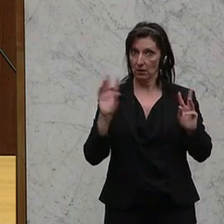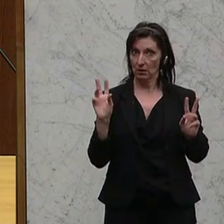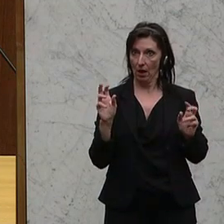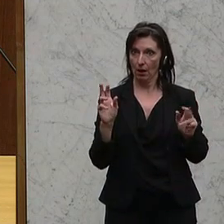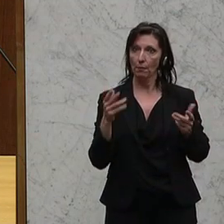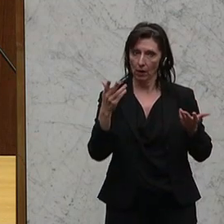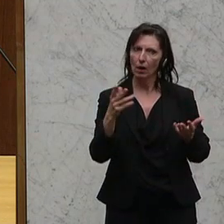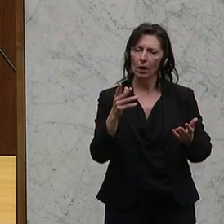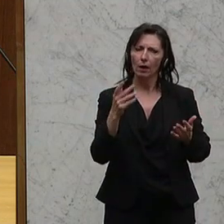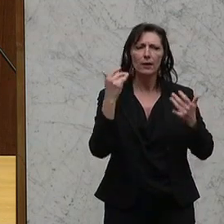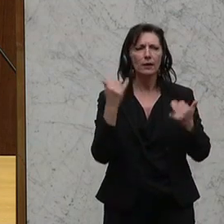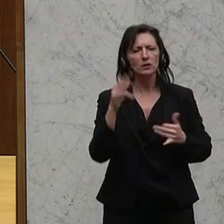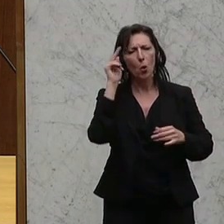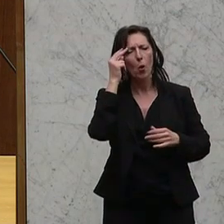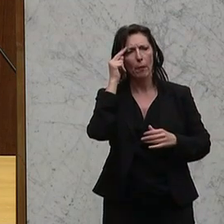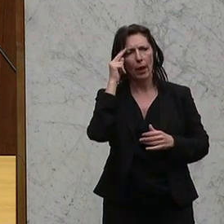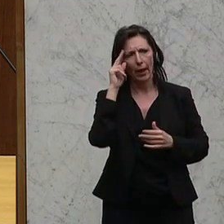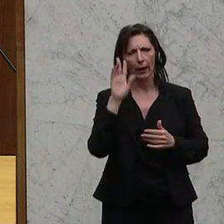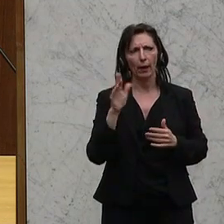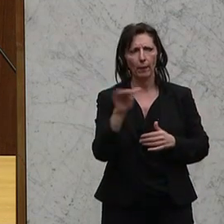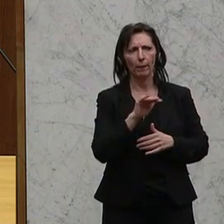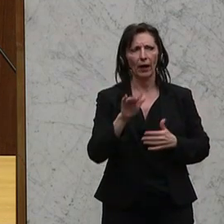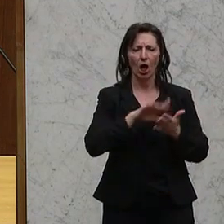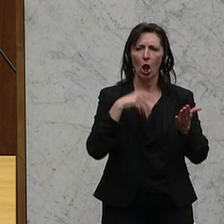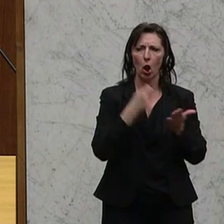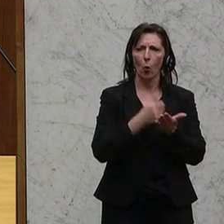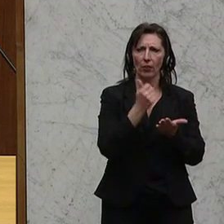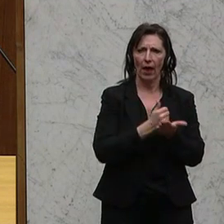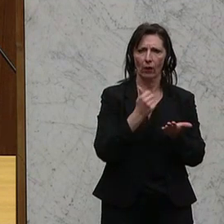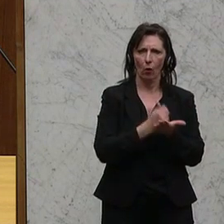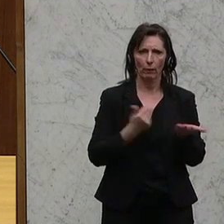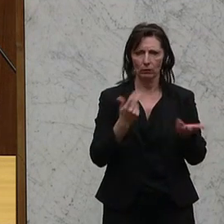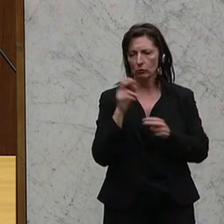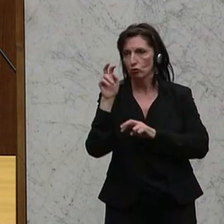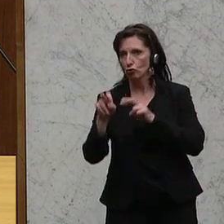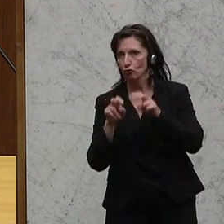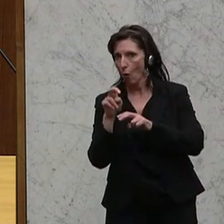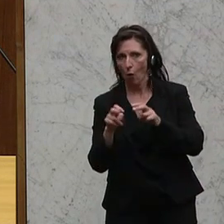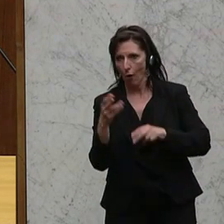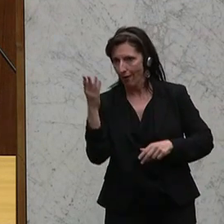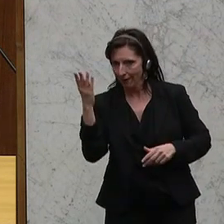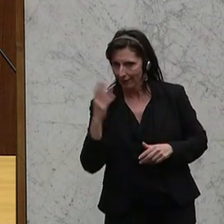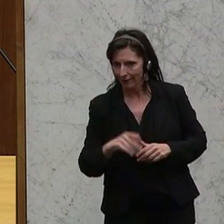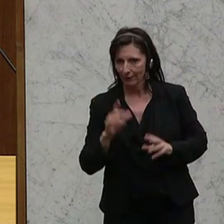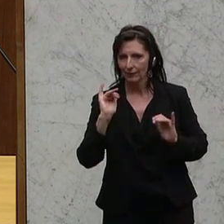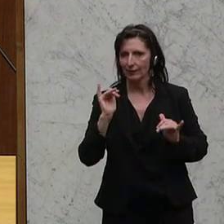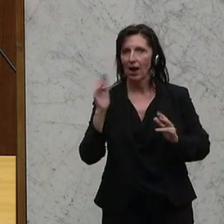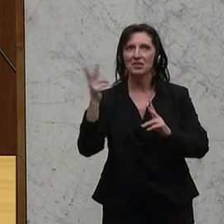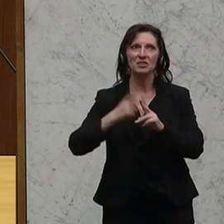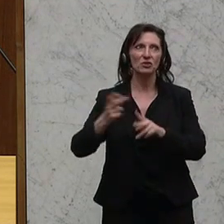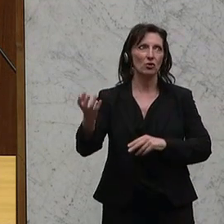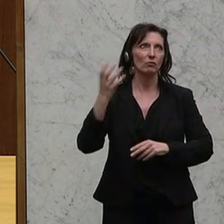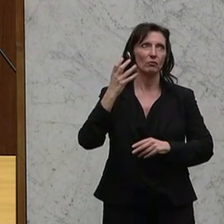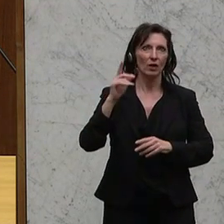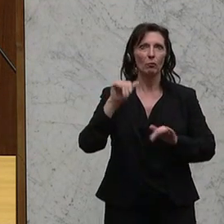mal durch, was im Lohn- und Einkommenssektor und auch steuerlich, meinetwegen dann noch, weil das natürlich ein berechtigter Zwischenruf ist, man